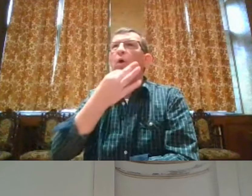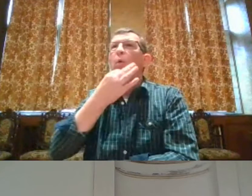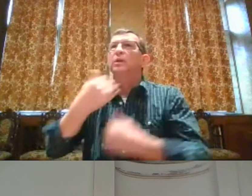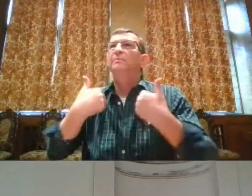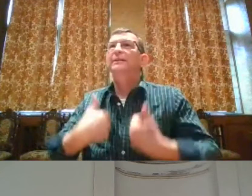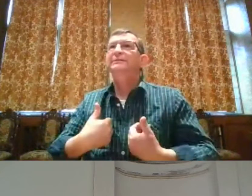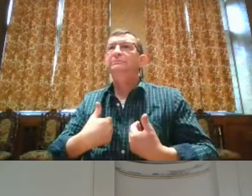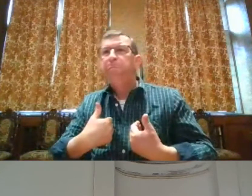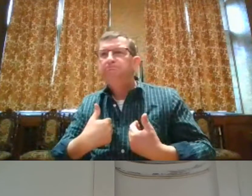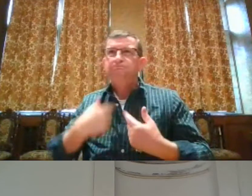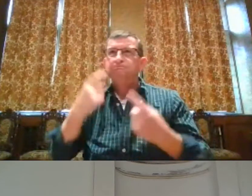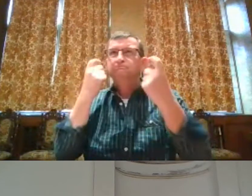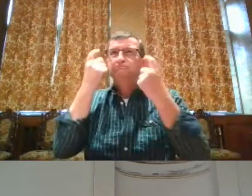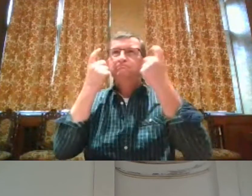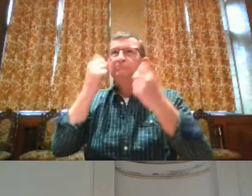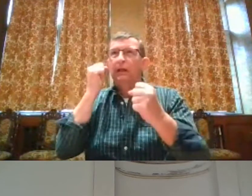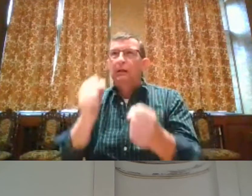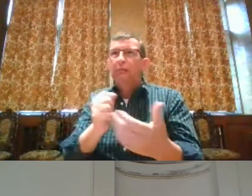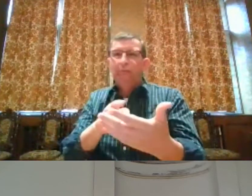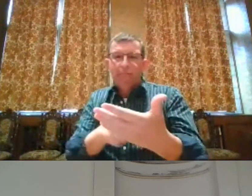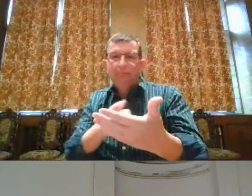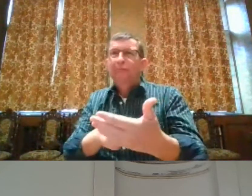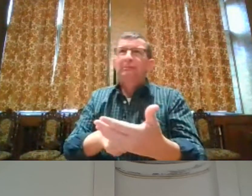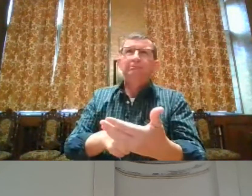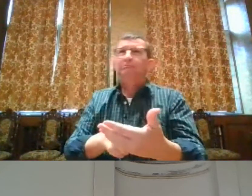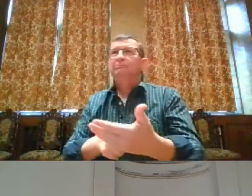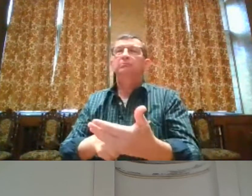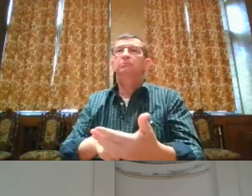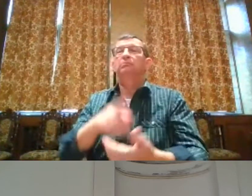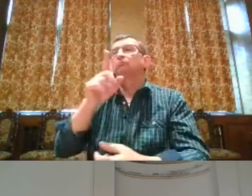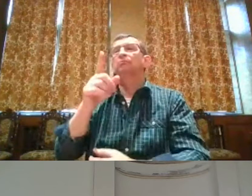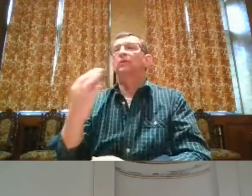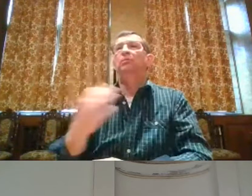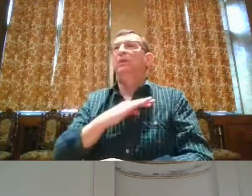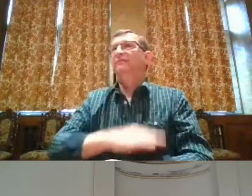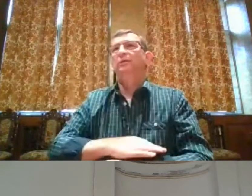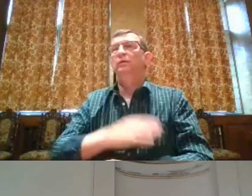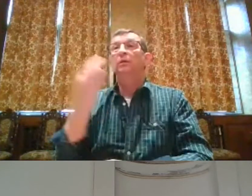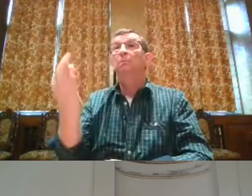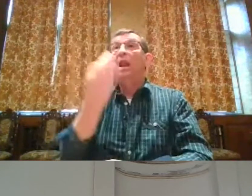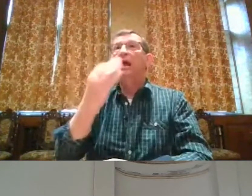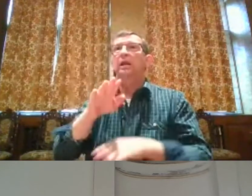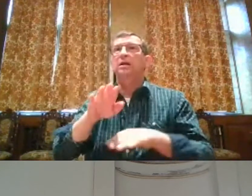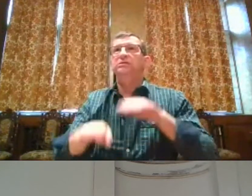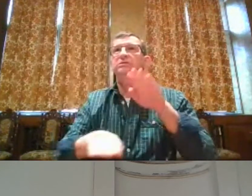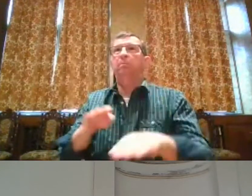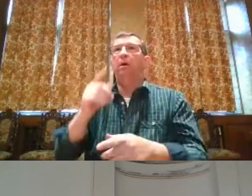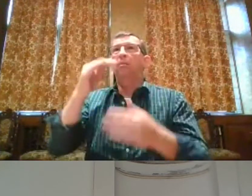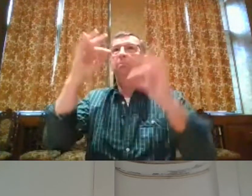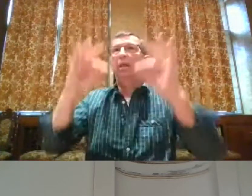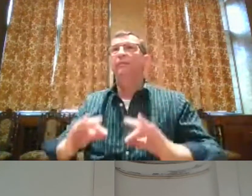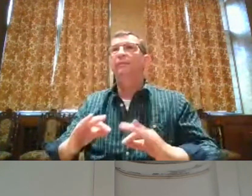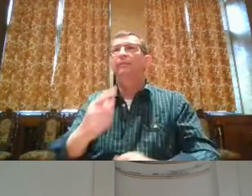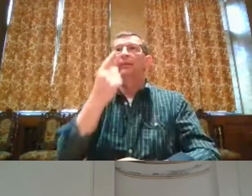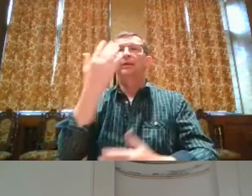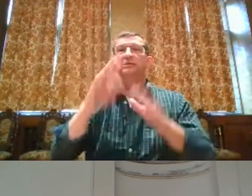Er is een vraag voor mij. Of oudere mensen dat ook kunnen, dat swipe bijvoorbeeld. Het is echt heel erg eenvoudig. Het is